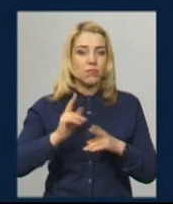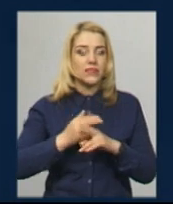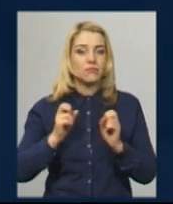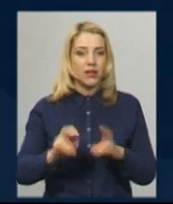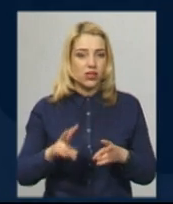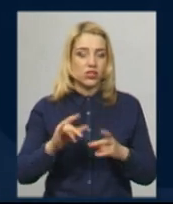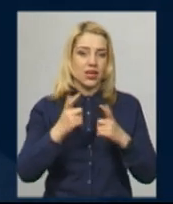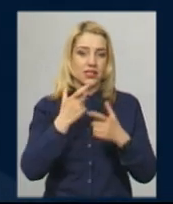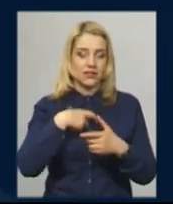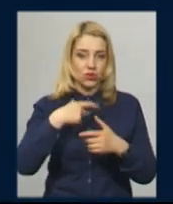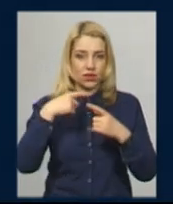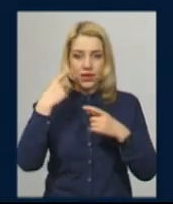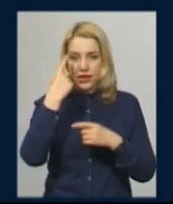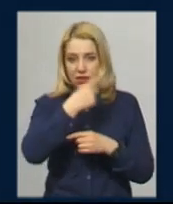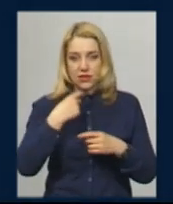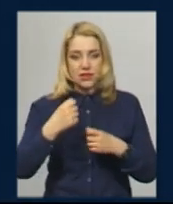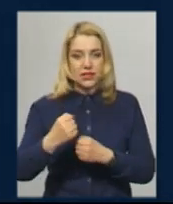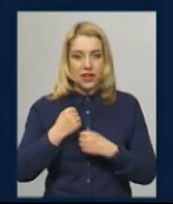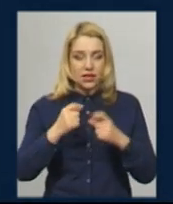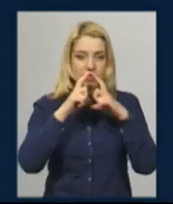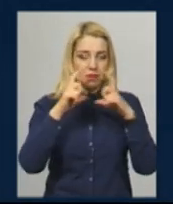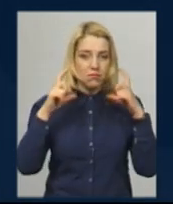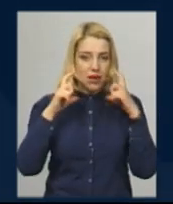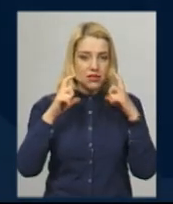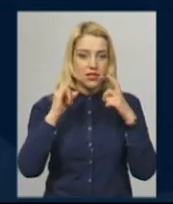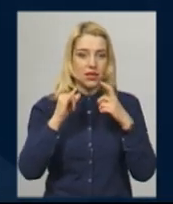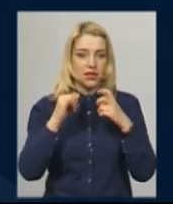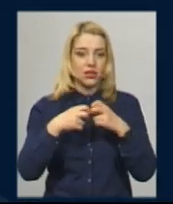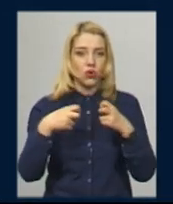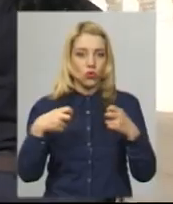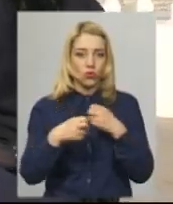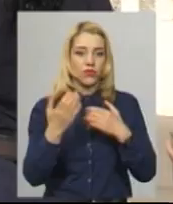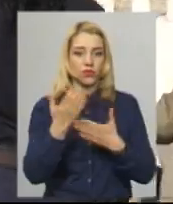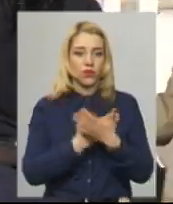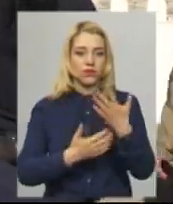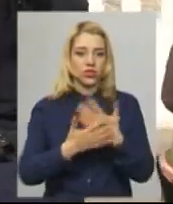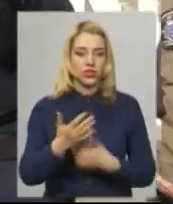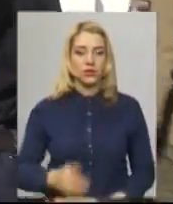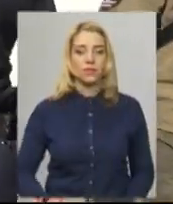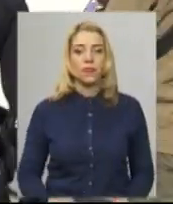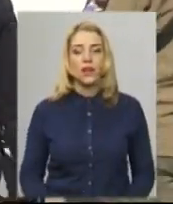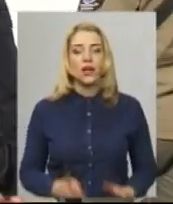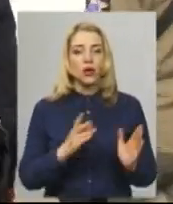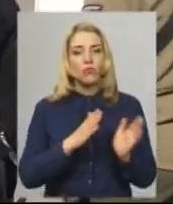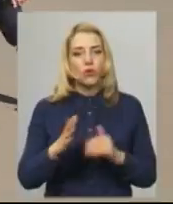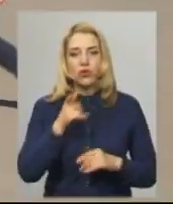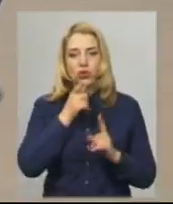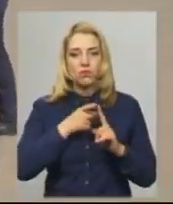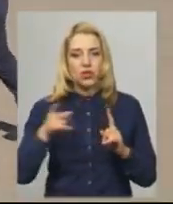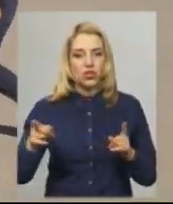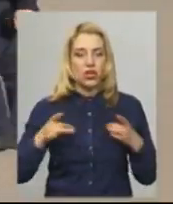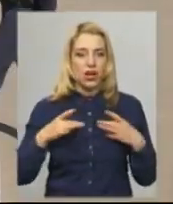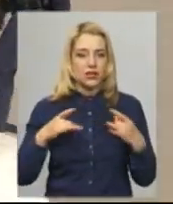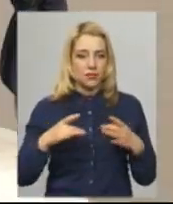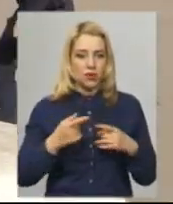засоби індивідуального захисту, такі як маски, гумові рукавички. Право порядок під час великодніх богослужінь в